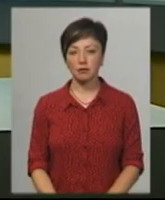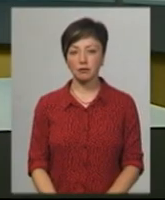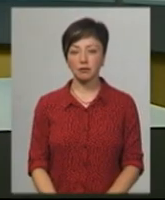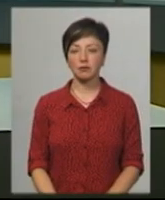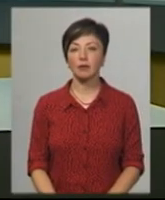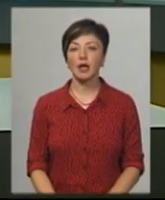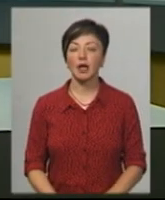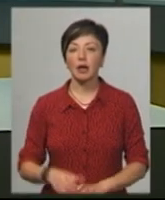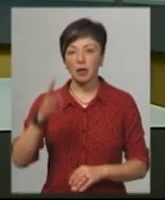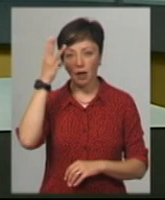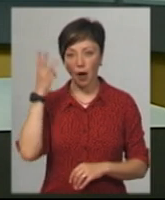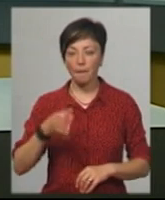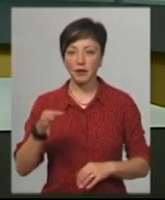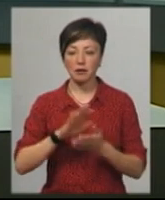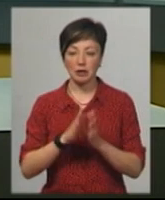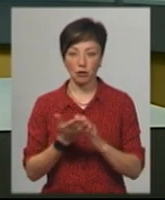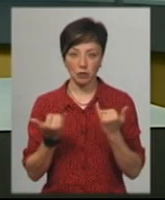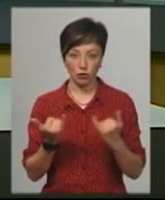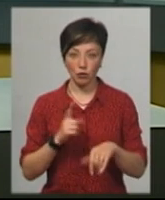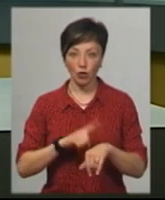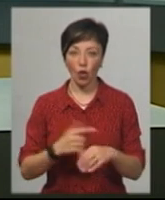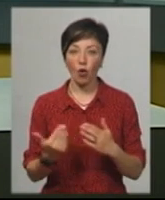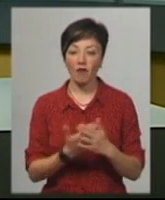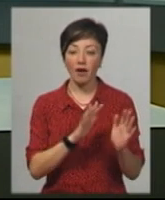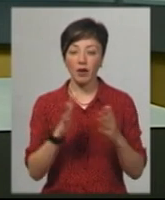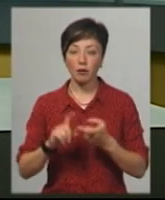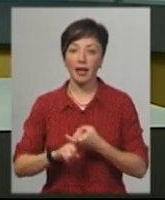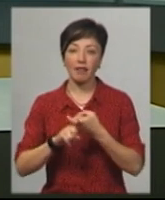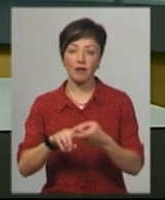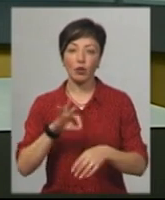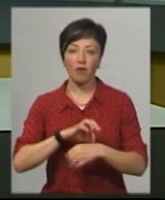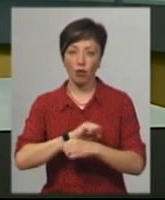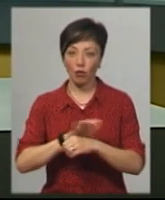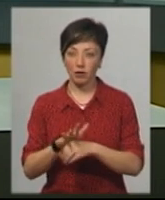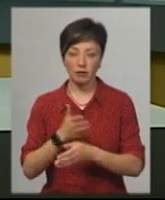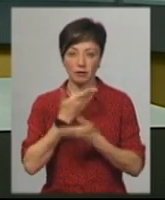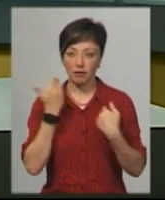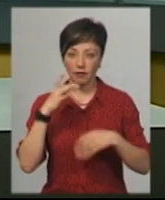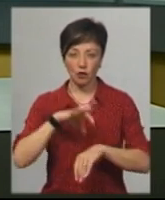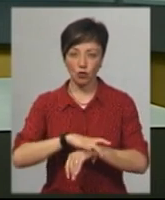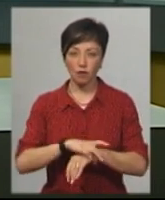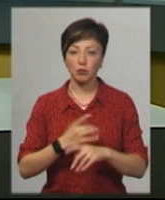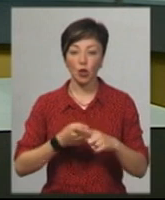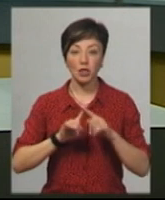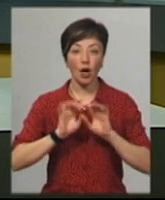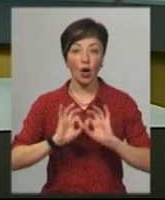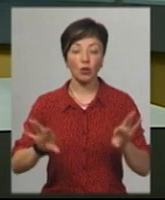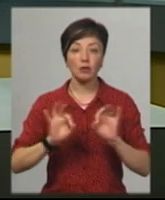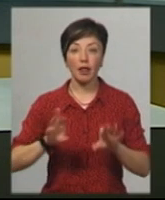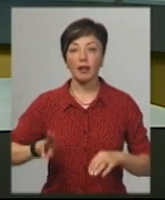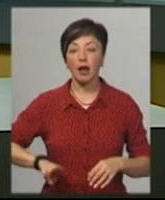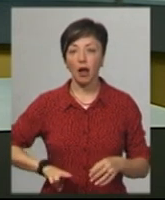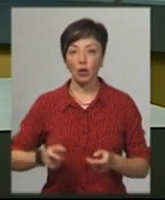На Хмельниччині станом на цю годину нових випадків інфікування COVID-19 не зафіксовано. Про це Суспільному розповіла